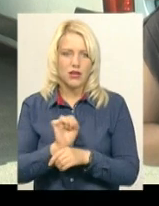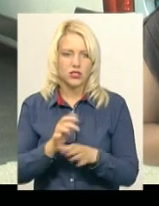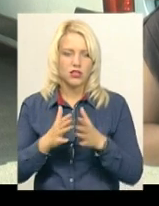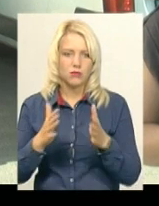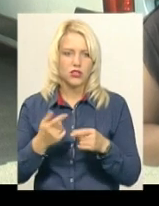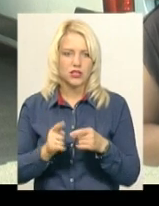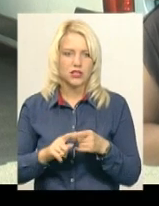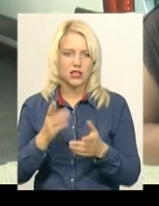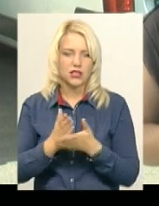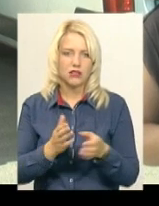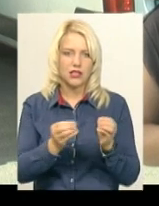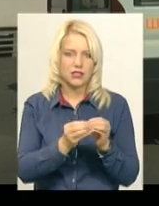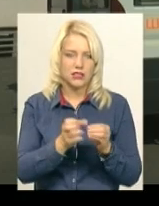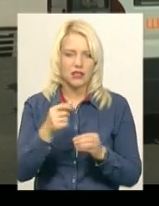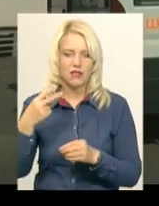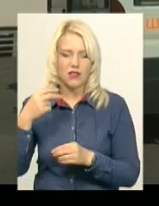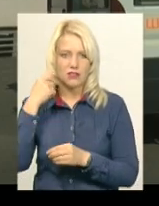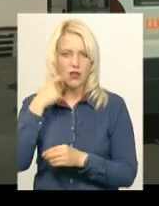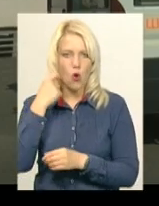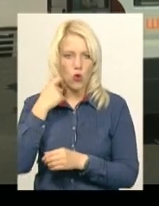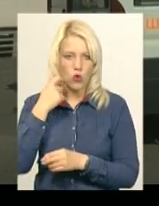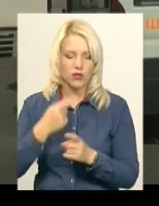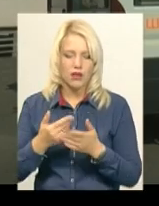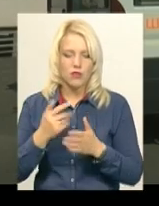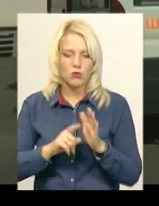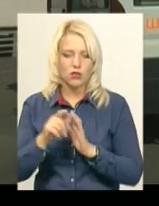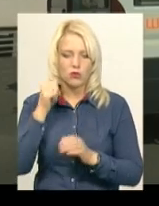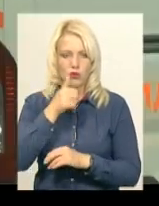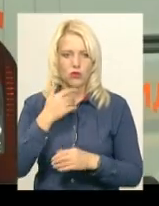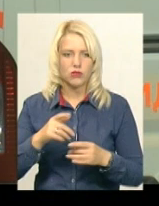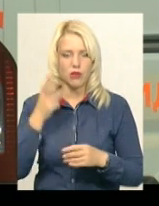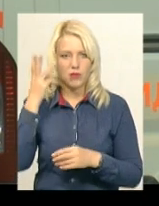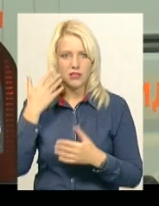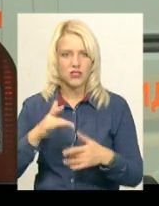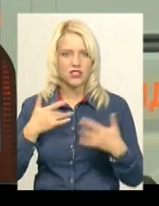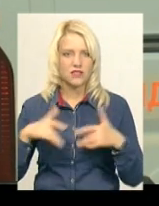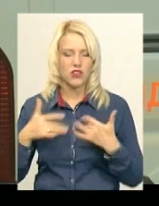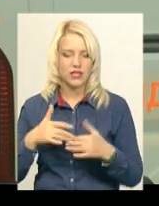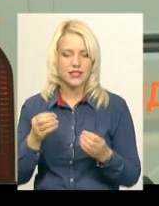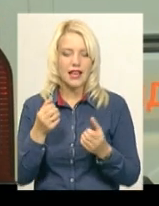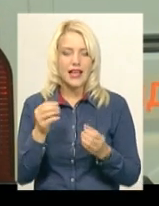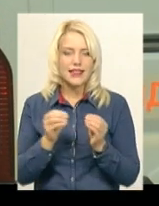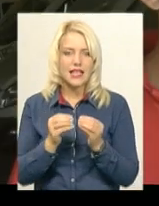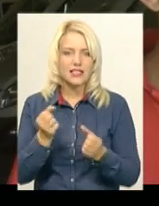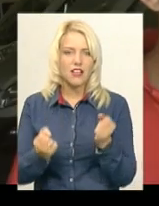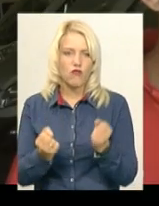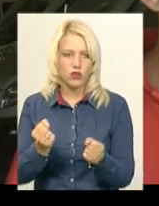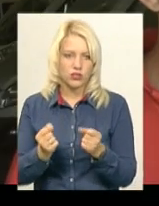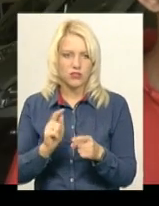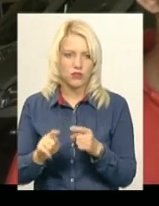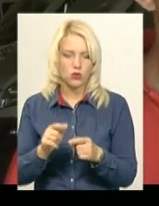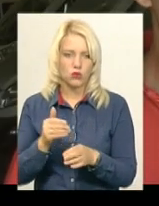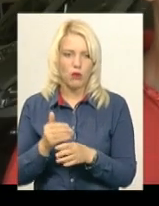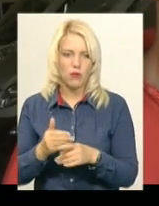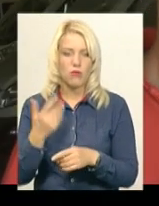виповнилося 10-20 років. Від початку року в Хмельницькому звільнилися 10 роботіїв швидкої. Сергій Бігун каже, його колеги